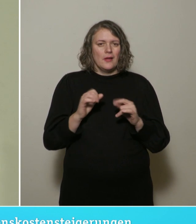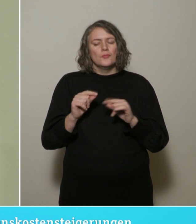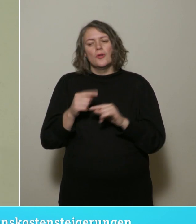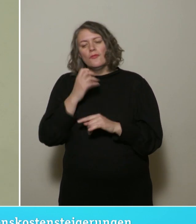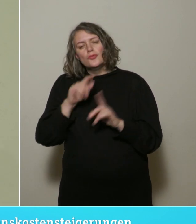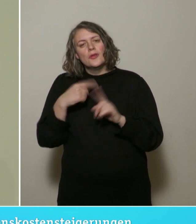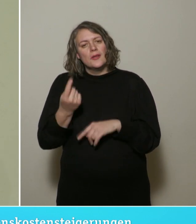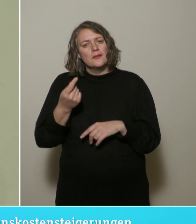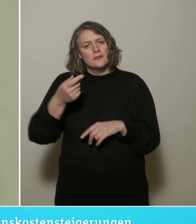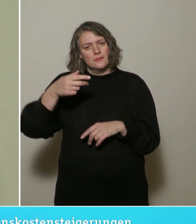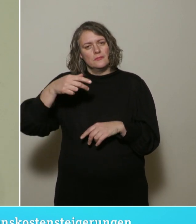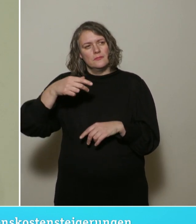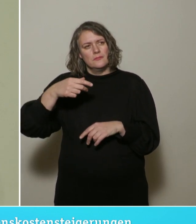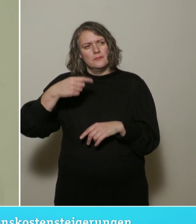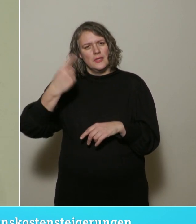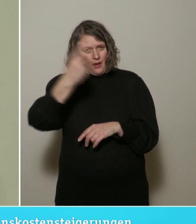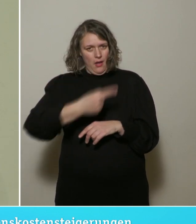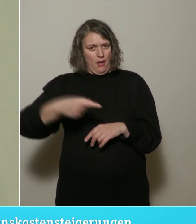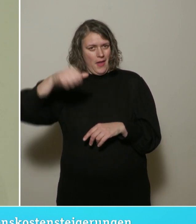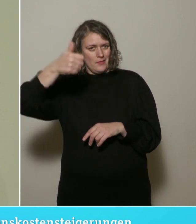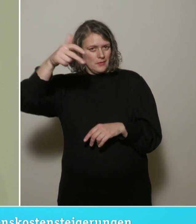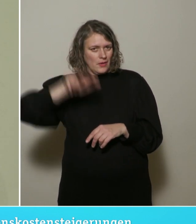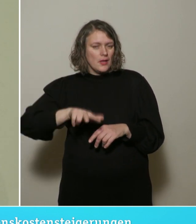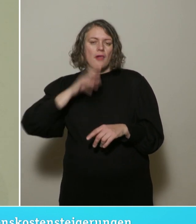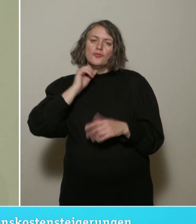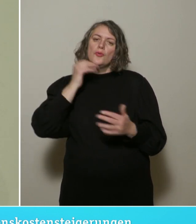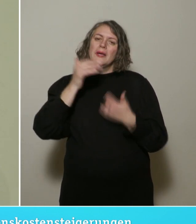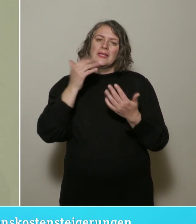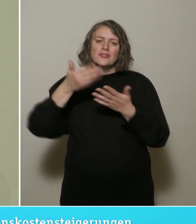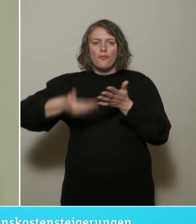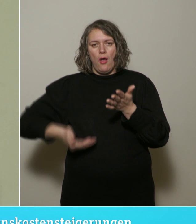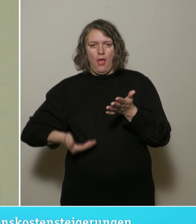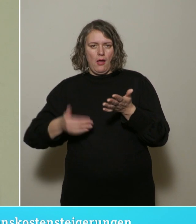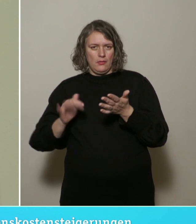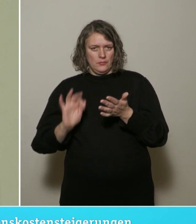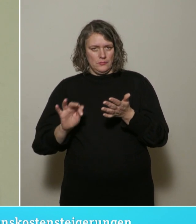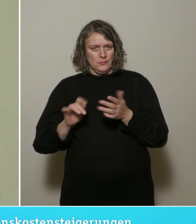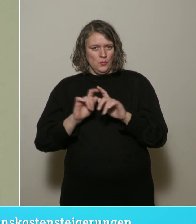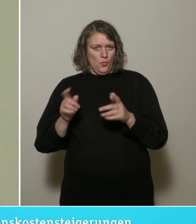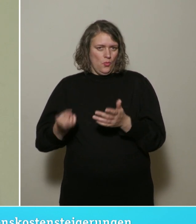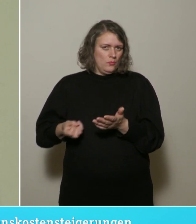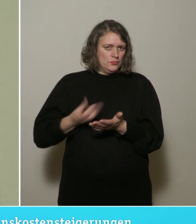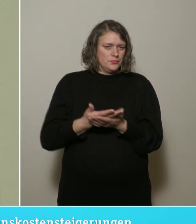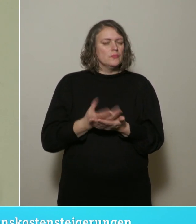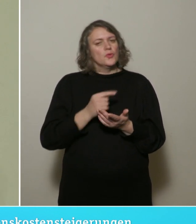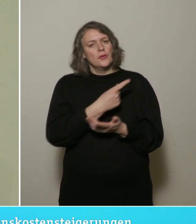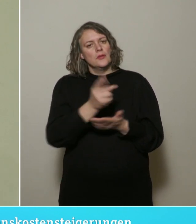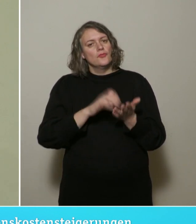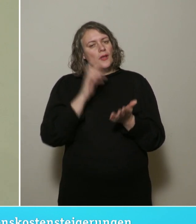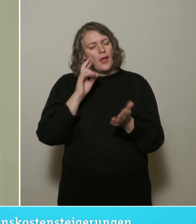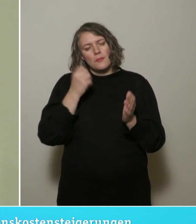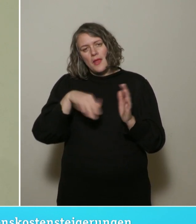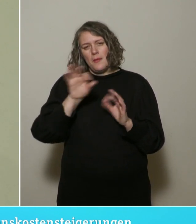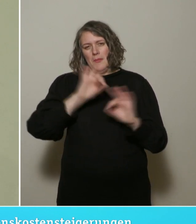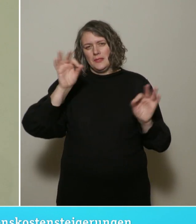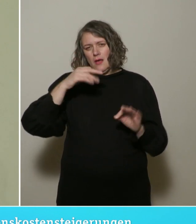Jahres eine Berichtsvorlage zu dem Thema vorlegen, damit das für die Stadträte auch im Detail etwas besser nachvollziehbar wird.